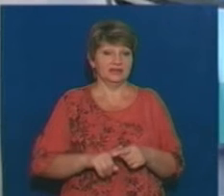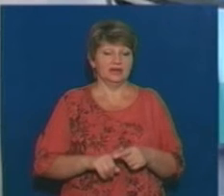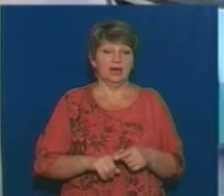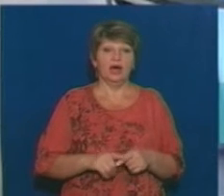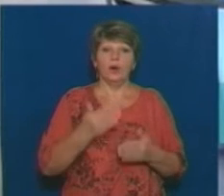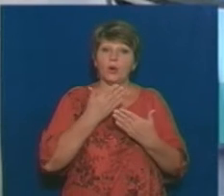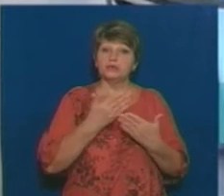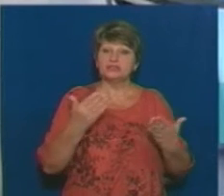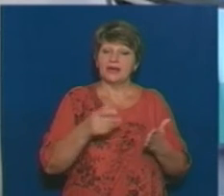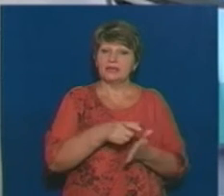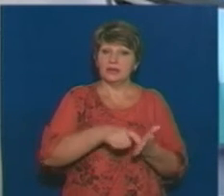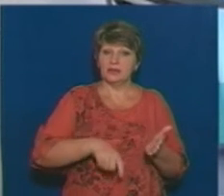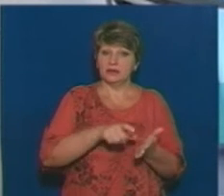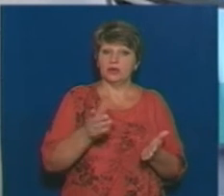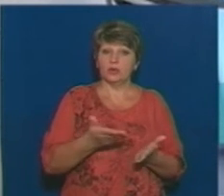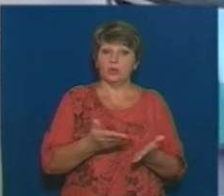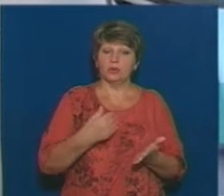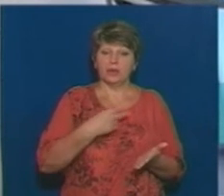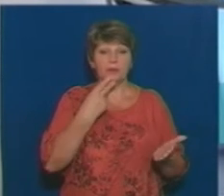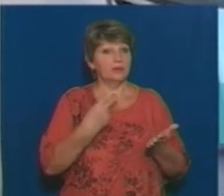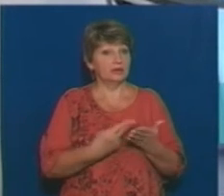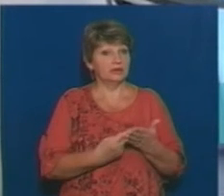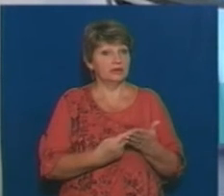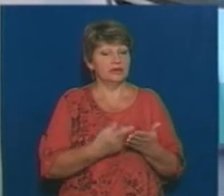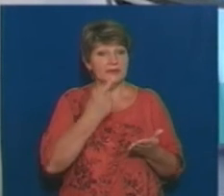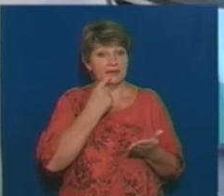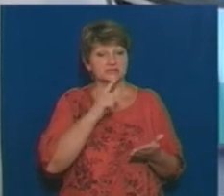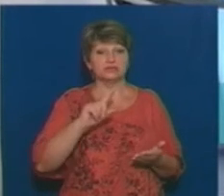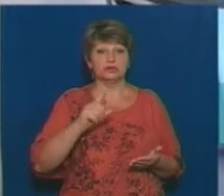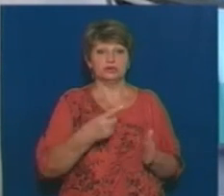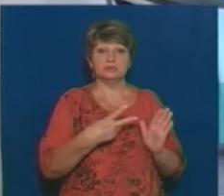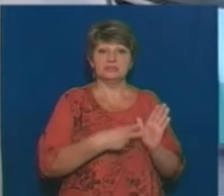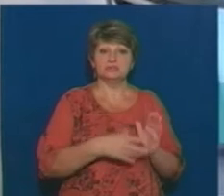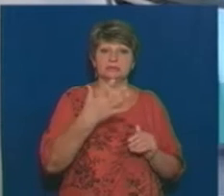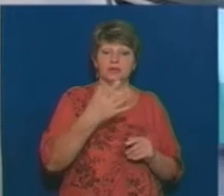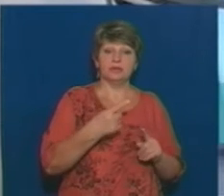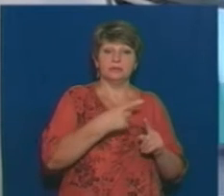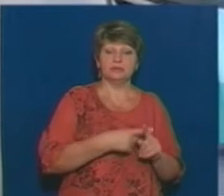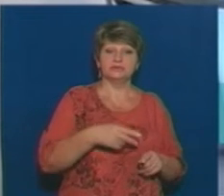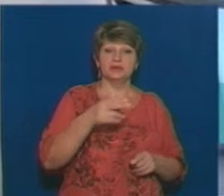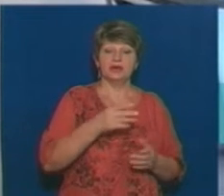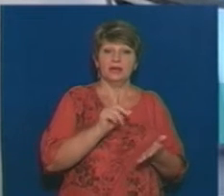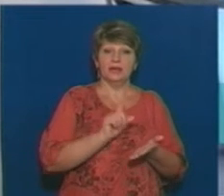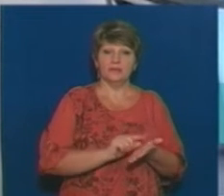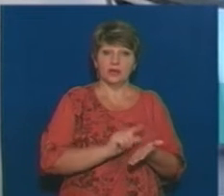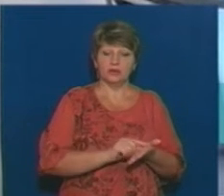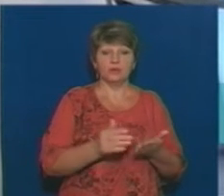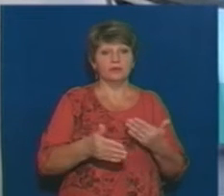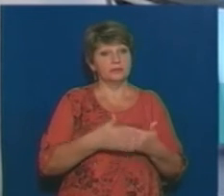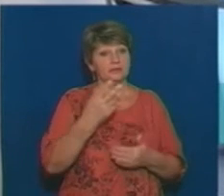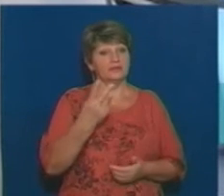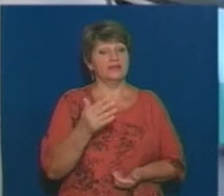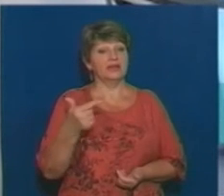Власне, остання накладну, яку я бачив, це яйце по гривні 75 плюс ПДВ, і це десь виходила ціна близько в 2